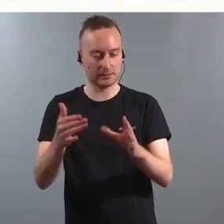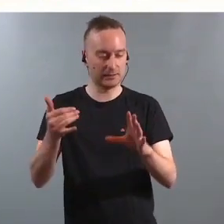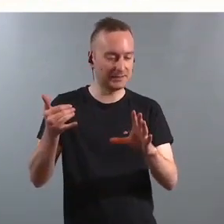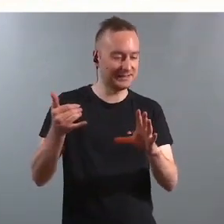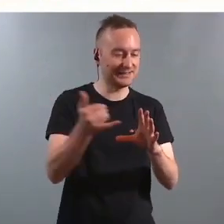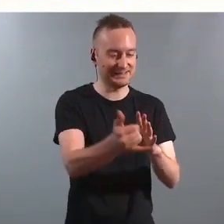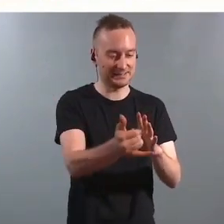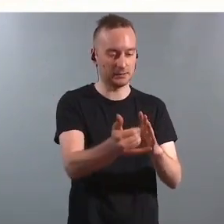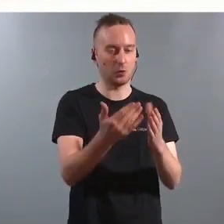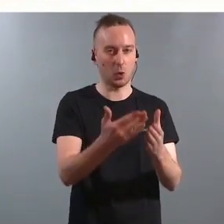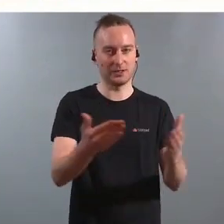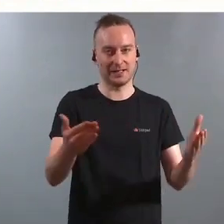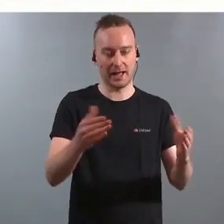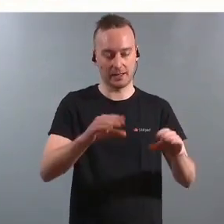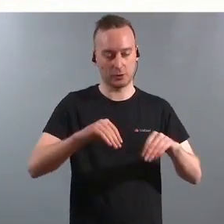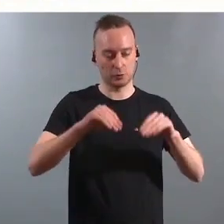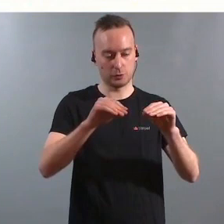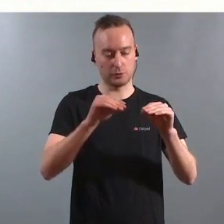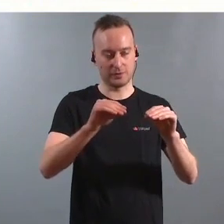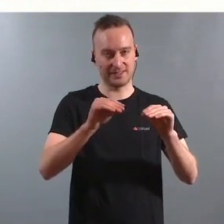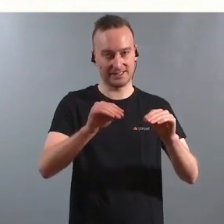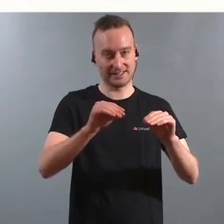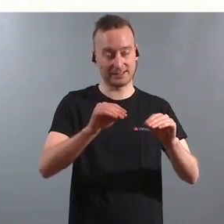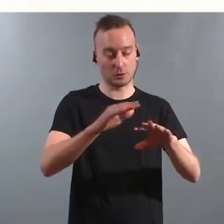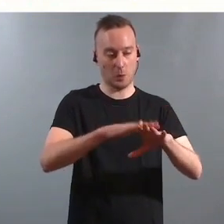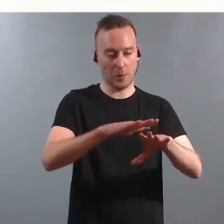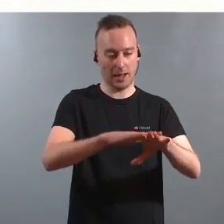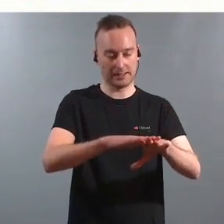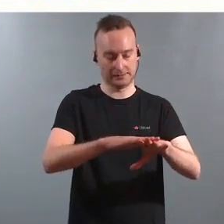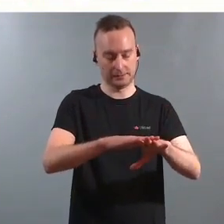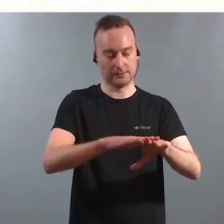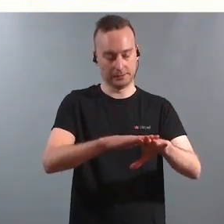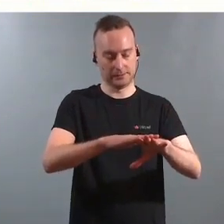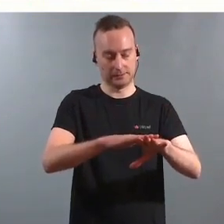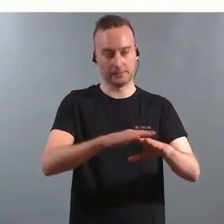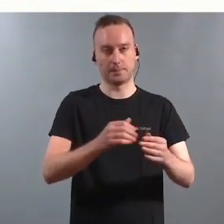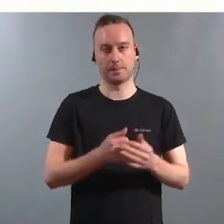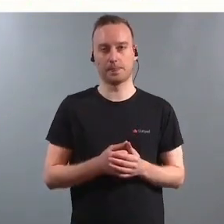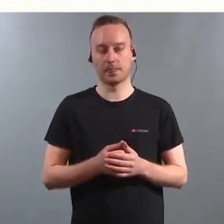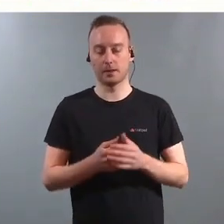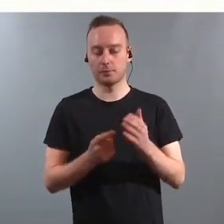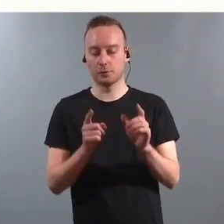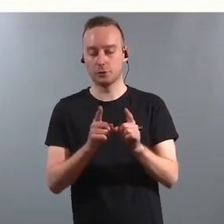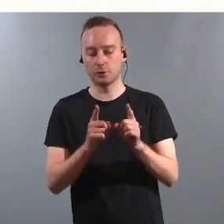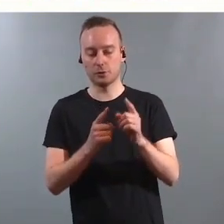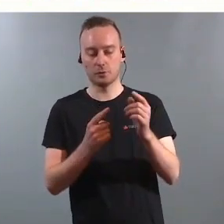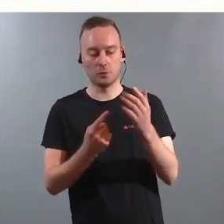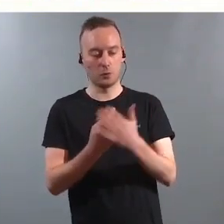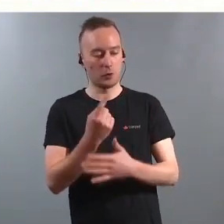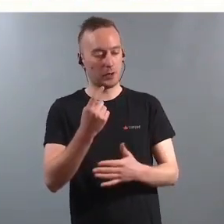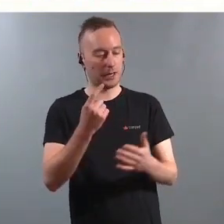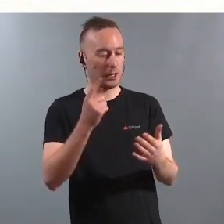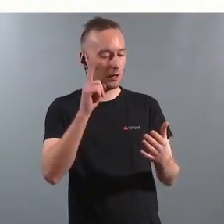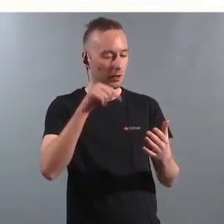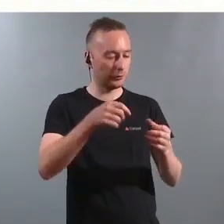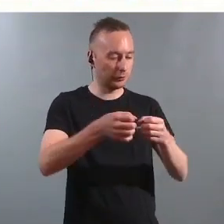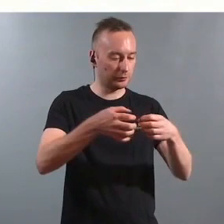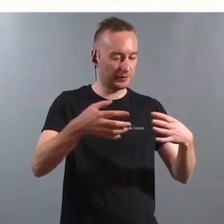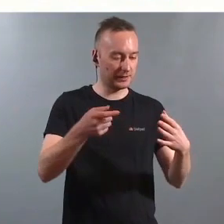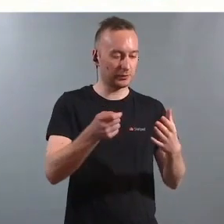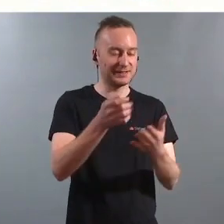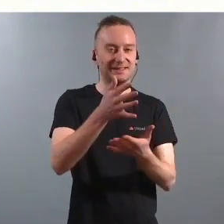det ordinære undervisningsopplegget. Og at det da eventuelt ser på muligheten for å utvikle noen delplikter på dette området.